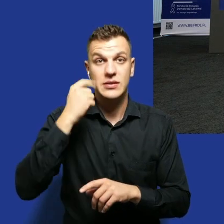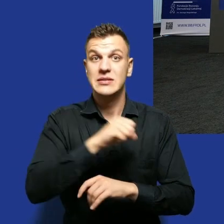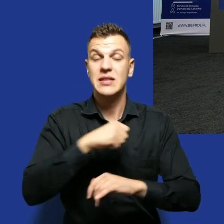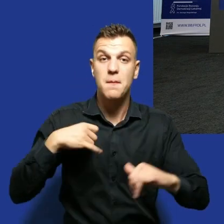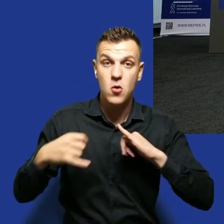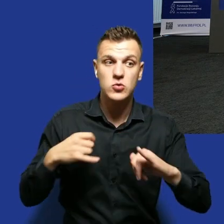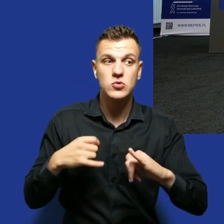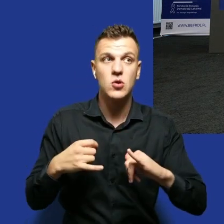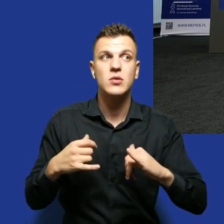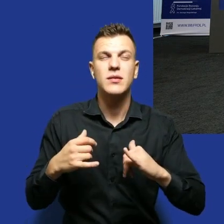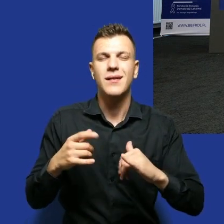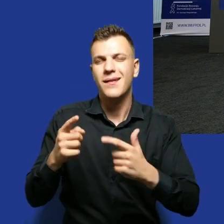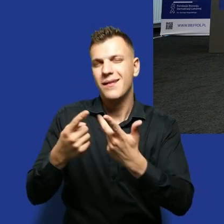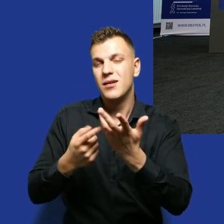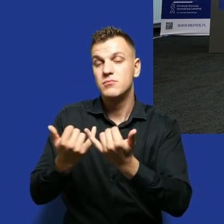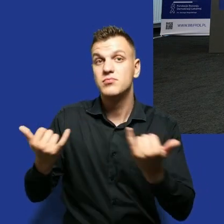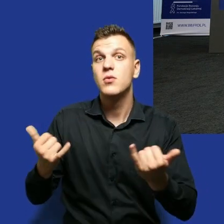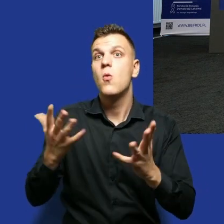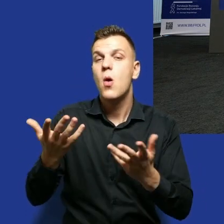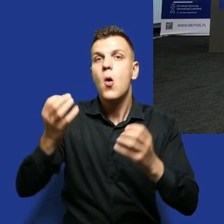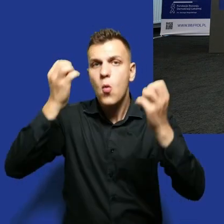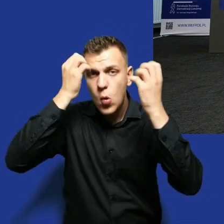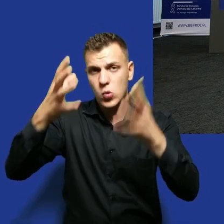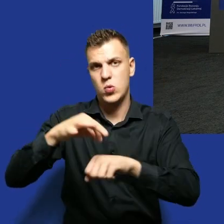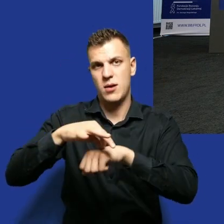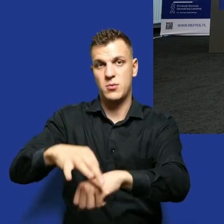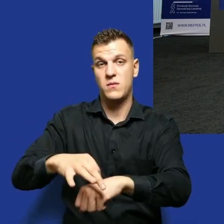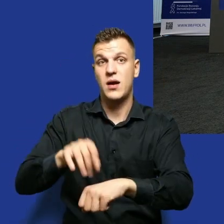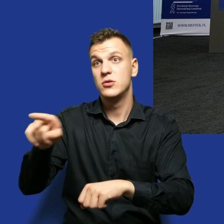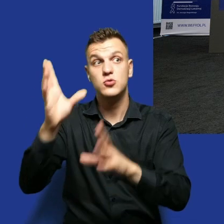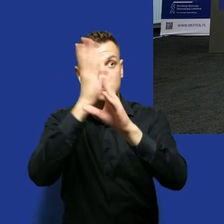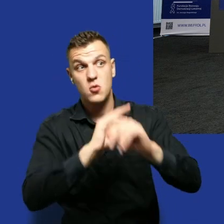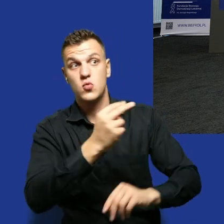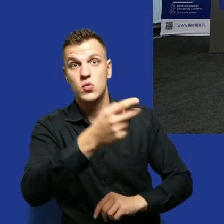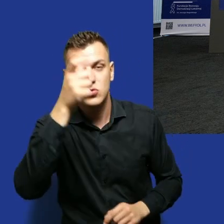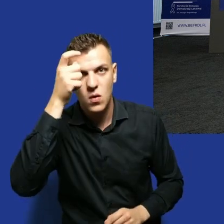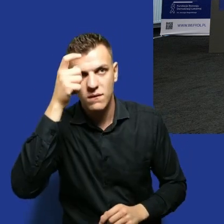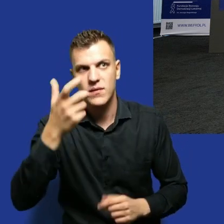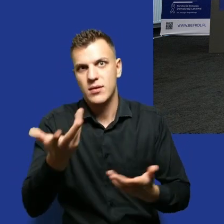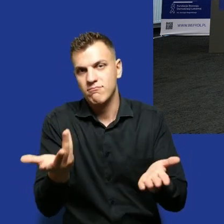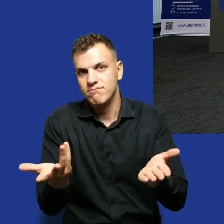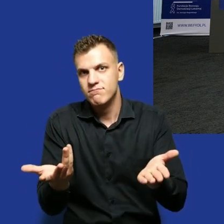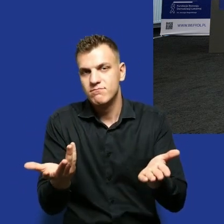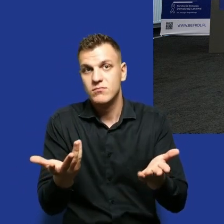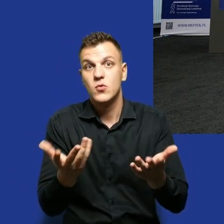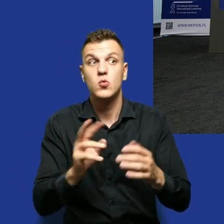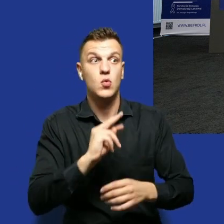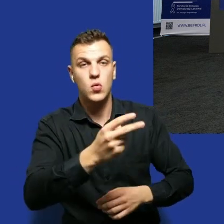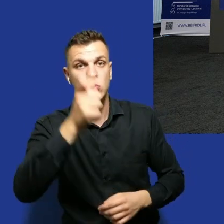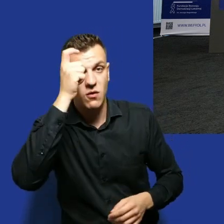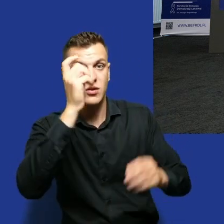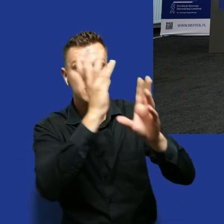kultury po prostu. Bo jeśli szanujemy drugiego człowieka, znaczy ja to sobie dointerpretowałam, żeby było jasne, że jeśli szanujemy drugiego